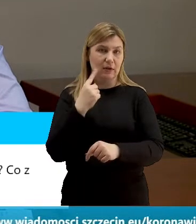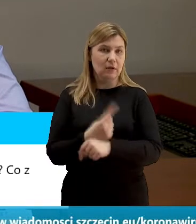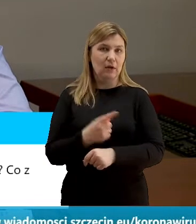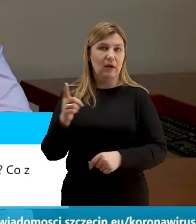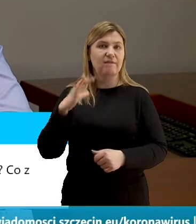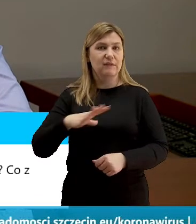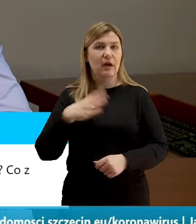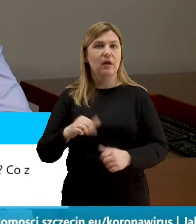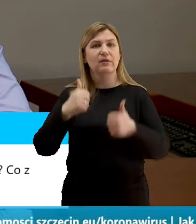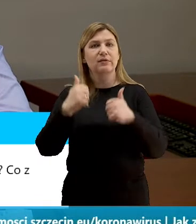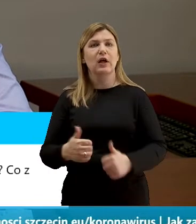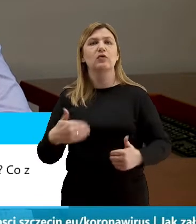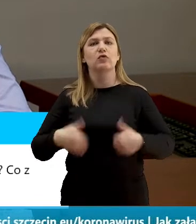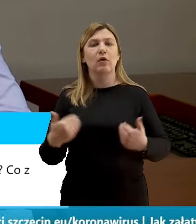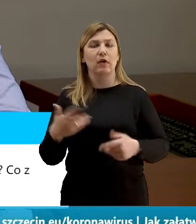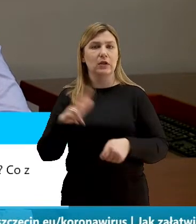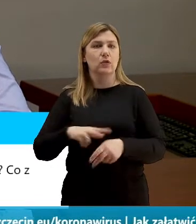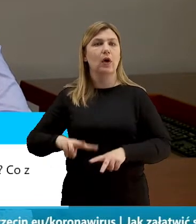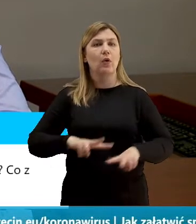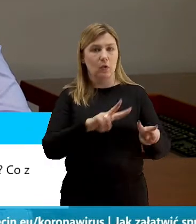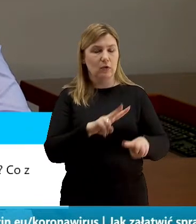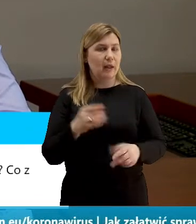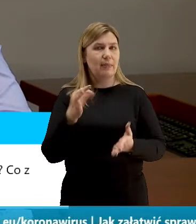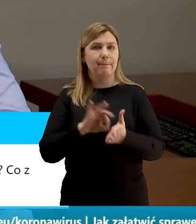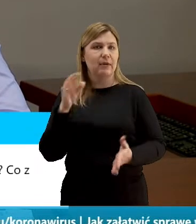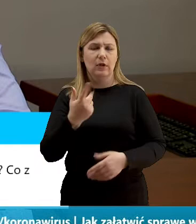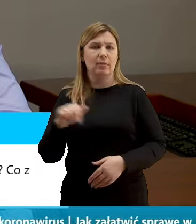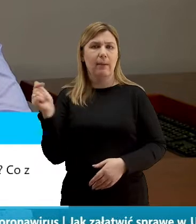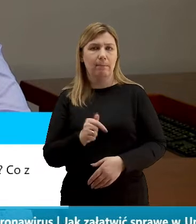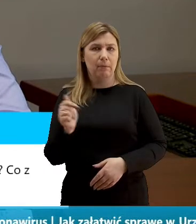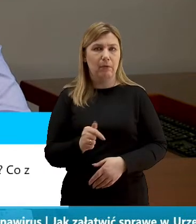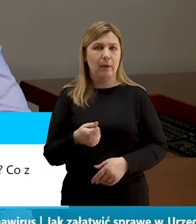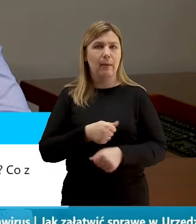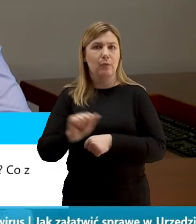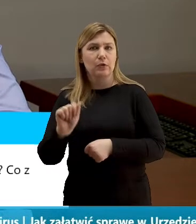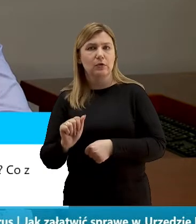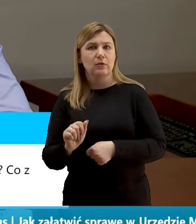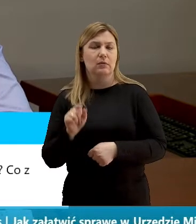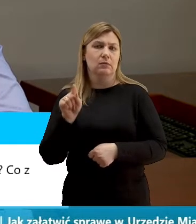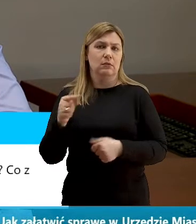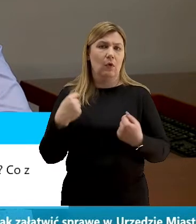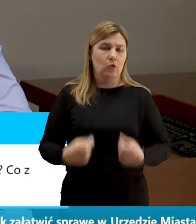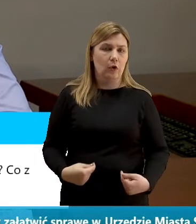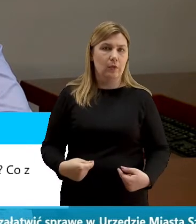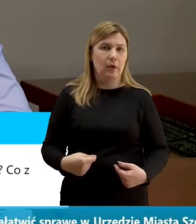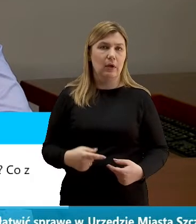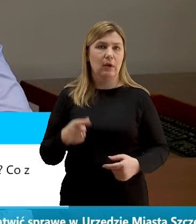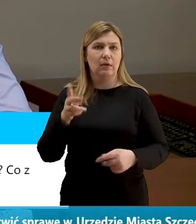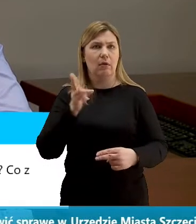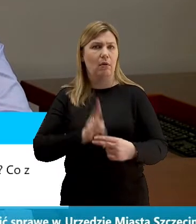zdrowia osób, które będą uczestniczyły. Na pewno nie powinny się tam pojawiać osoby w jakiś sposób zainfekowane.